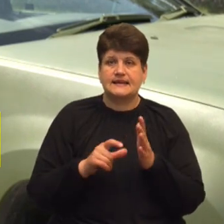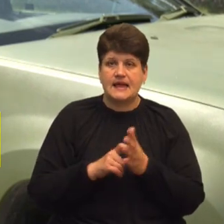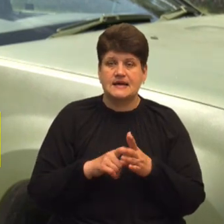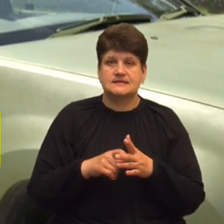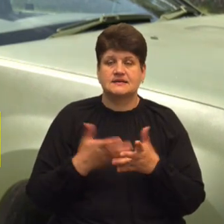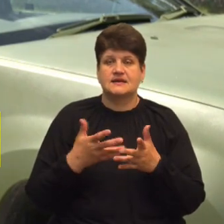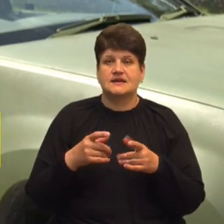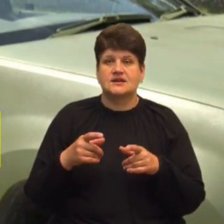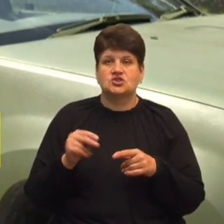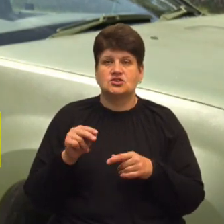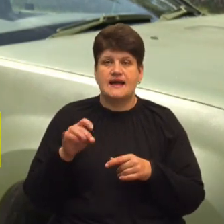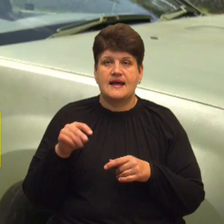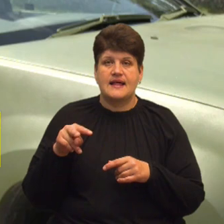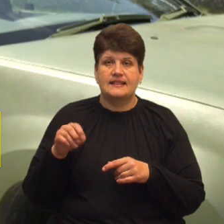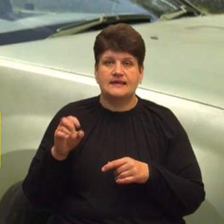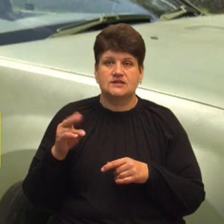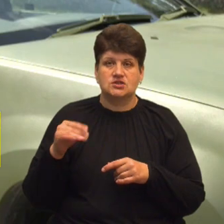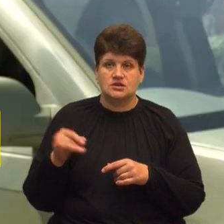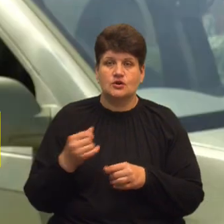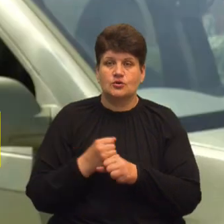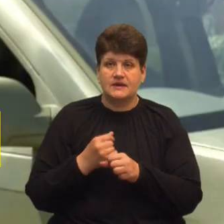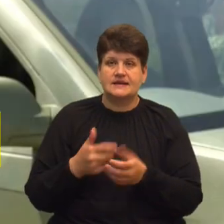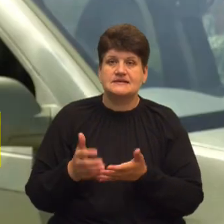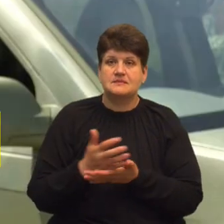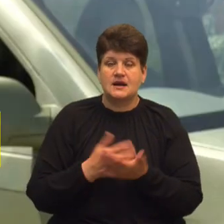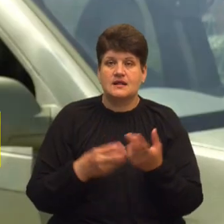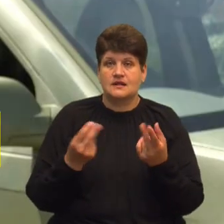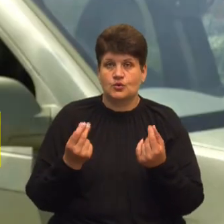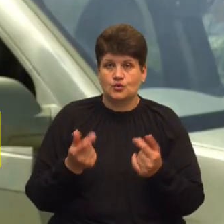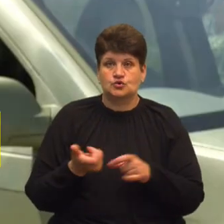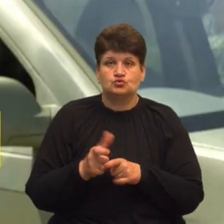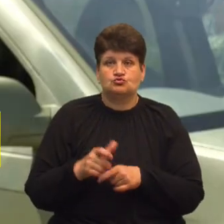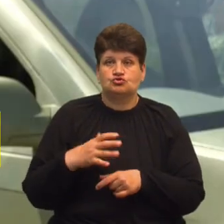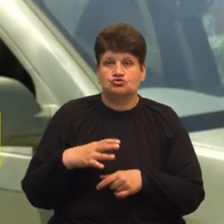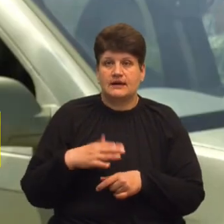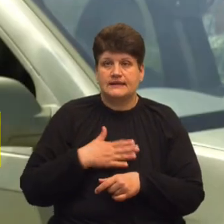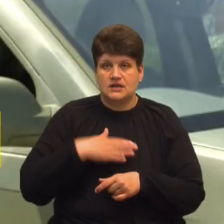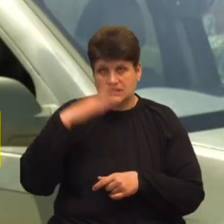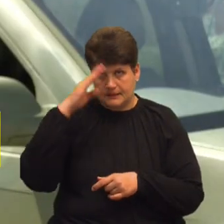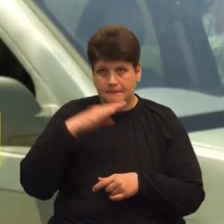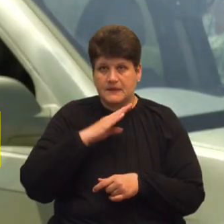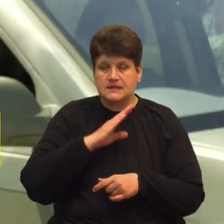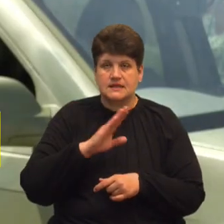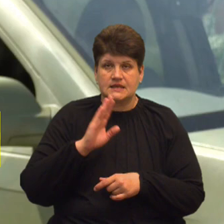челенджі, діти робили, яких також здарали кошти. І дуже чекаємо наших батьків, братів,